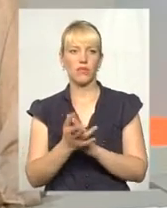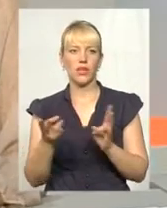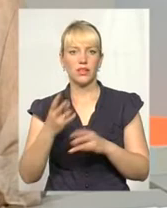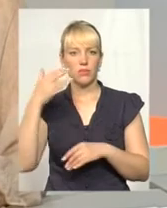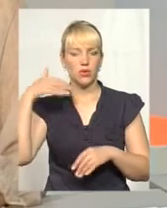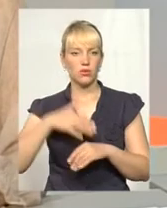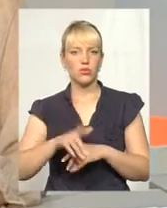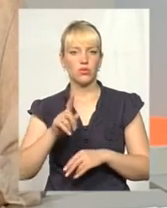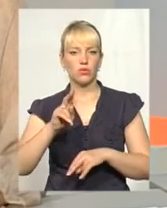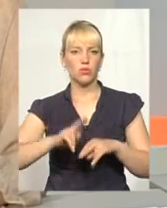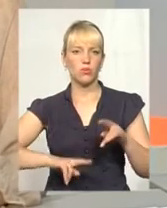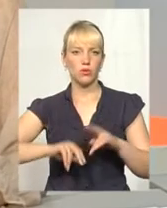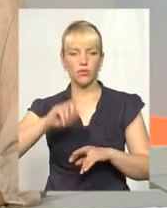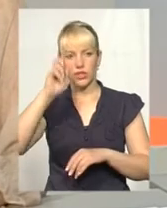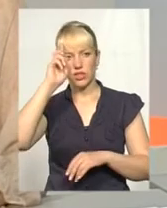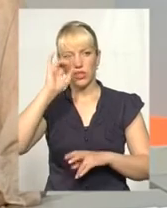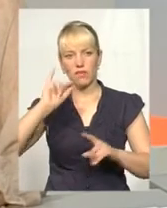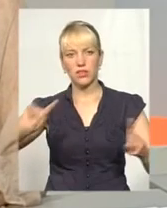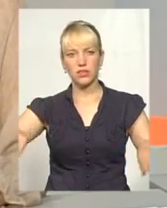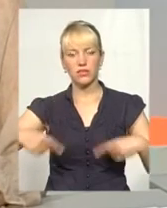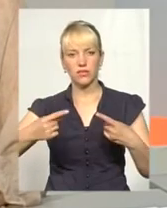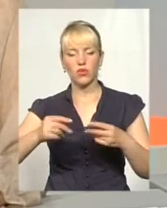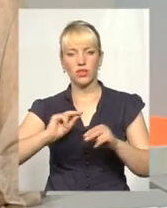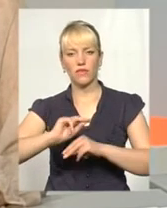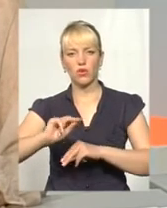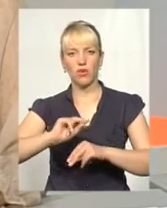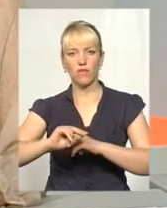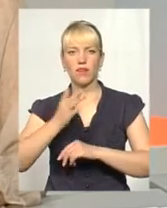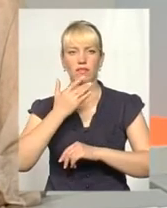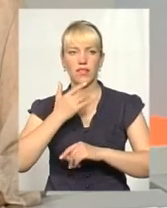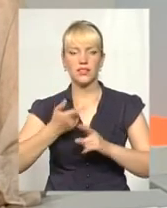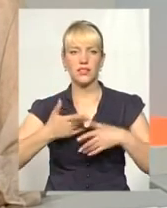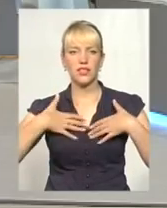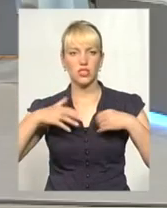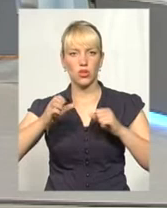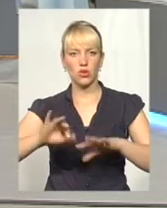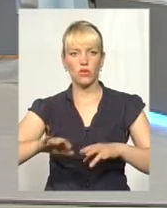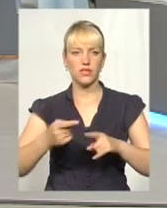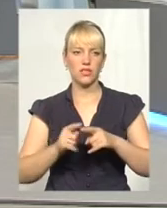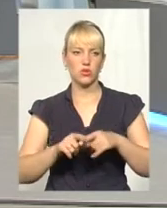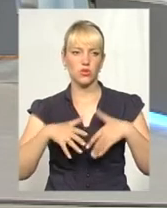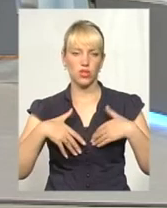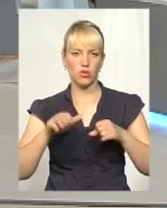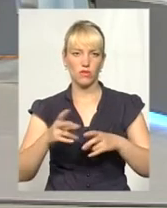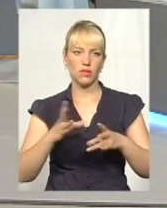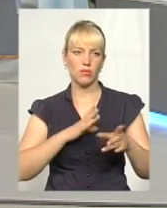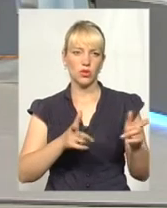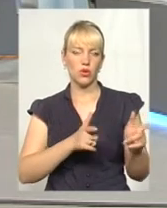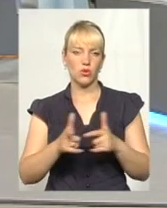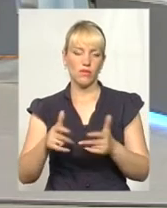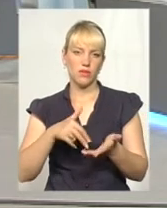побудова держави і створення, виховання нації – це жертовність. І на цю жертовність треба бути готовим йти.